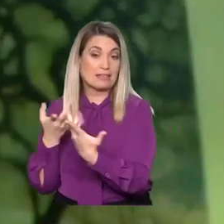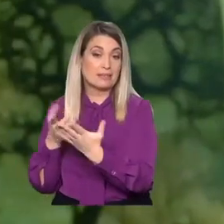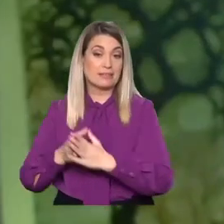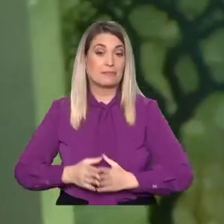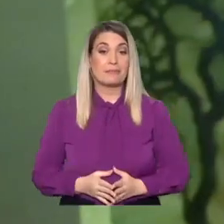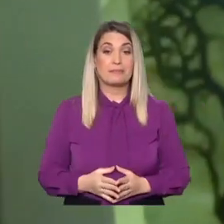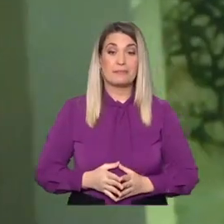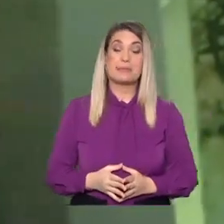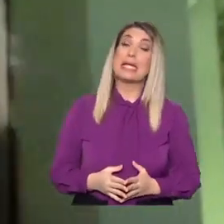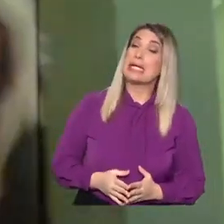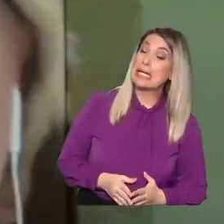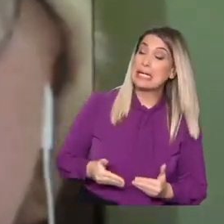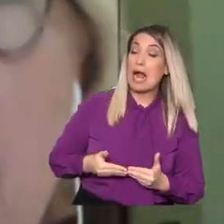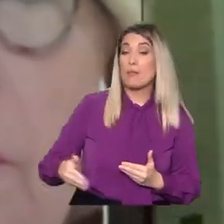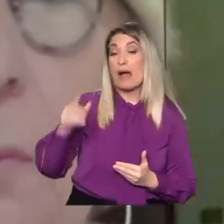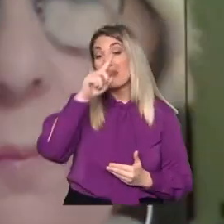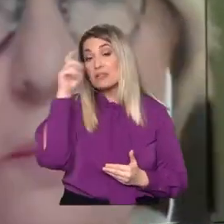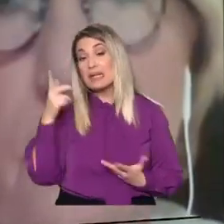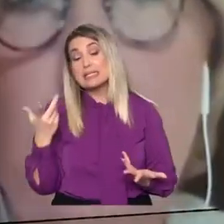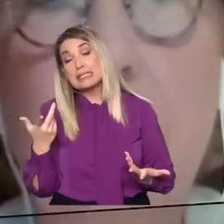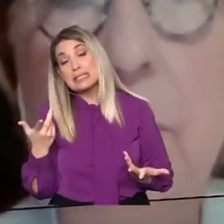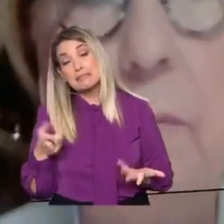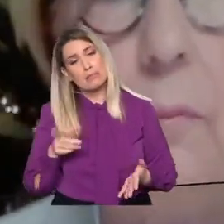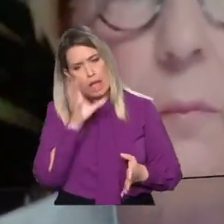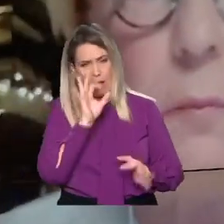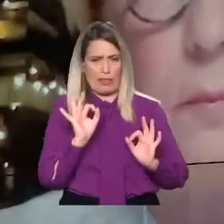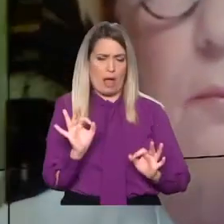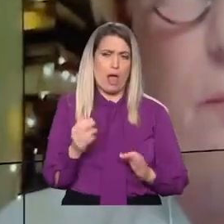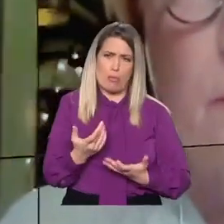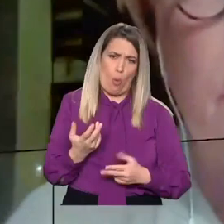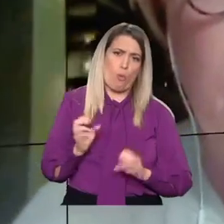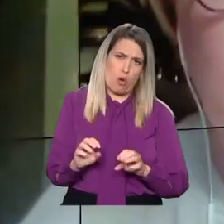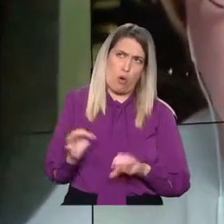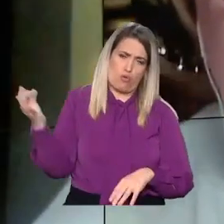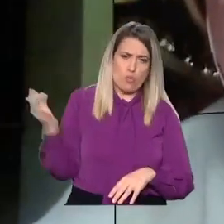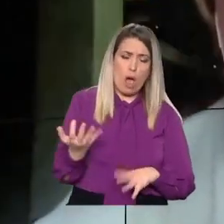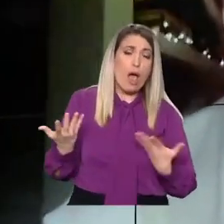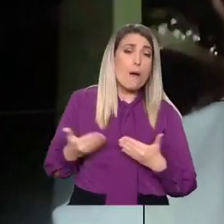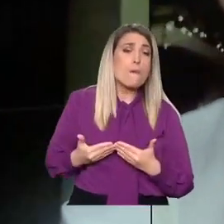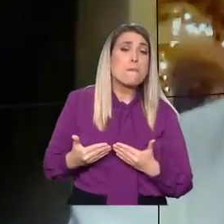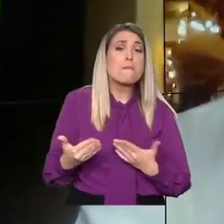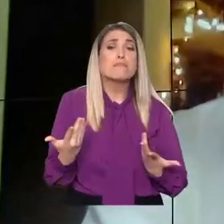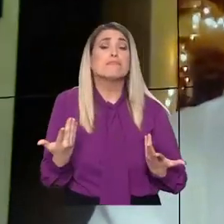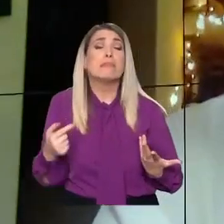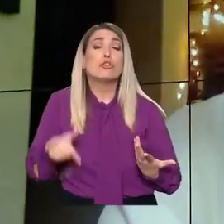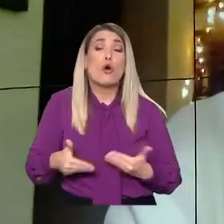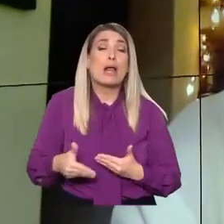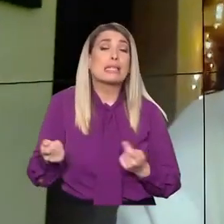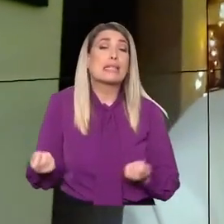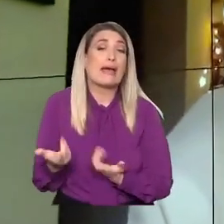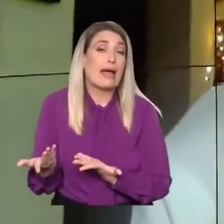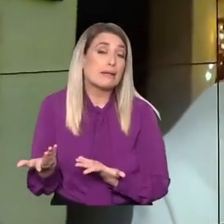Έρχει στα δύσκολα όφα. Τιχτερούμε να δούμε, να δούμε ποια είναι η πορεία του χωρίς αμφιβόλια, είναι ένας σπουδαίος προπονητής. Θα δούμε πώς σήμερα μπορεί να αντιμετωπίσει τα πράγματα.